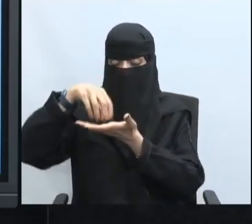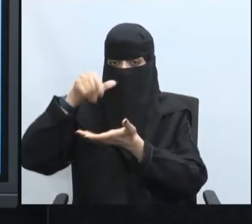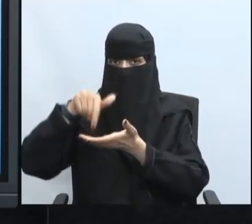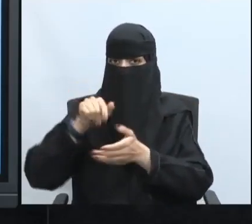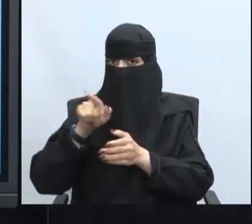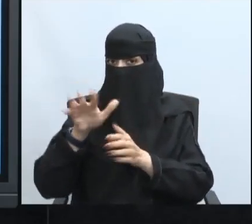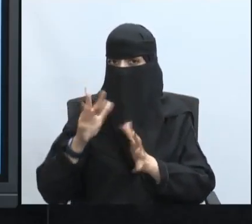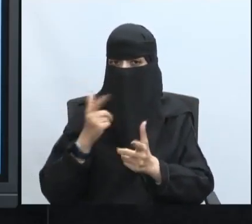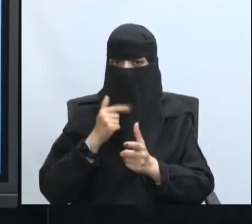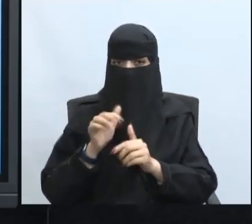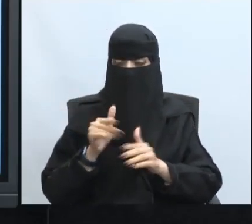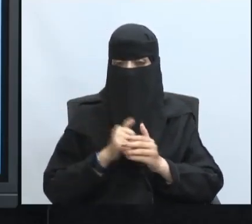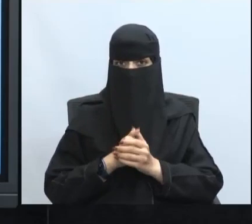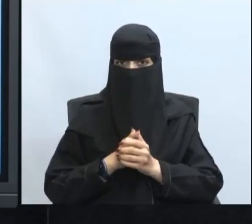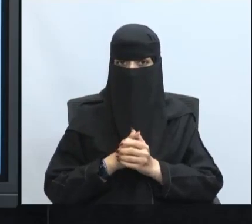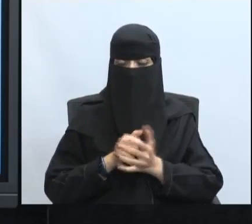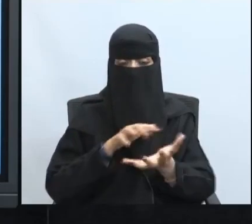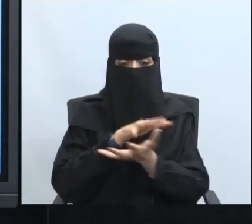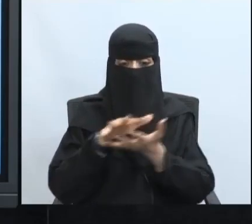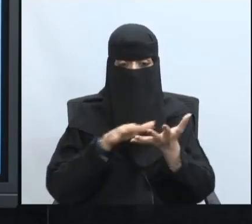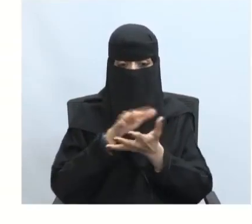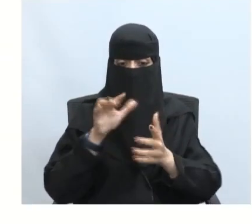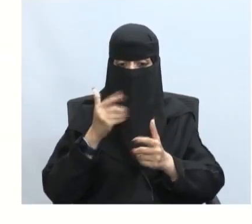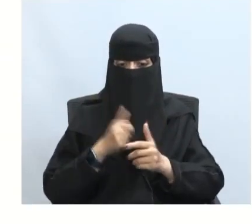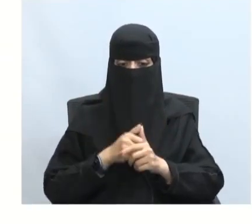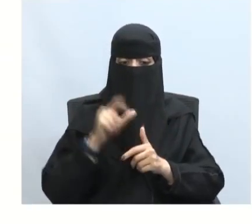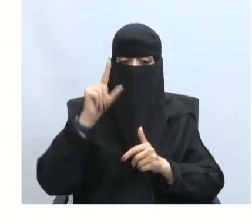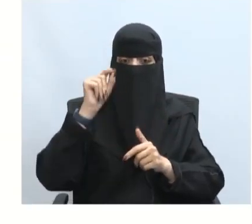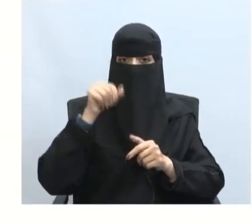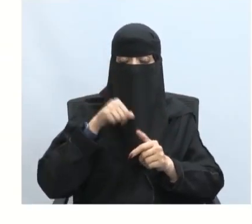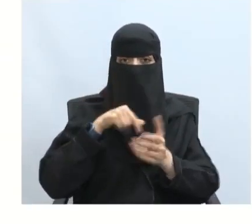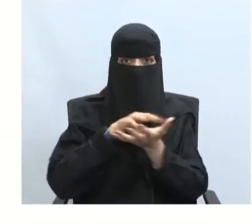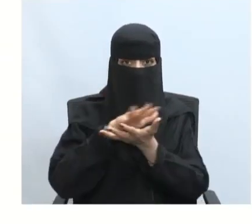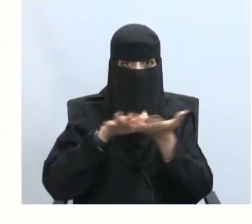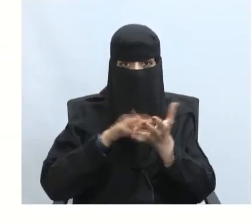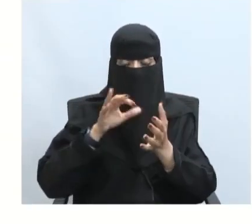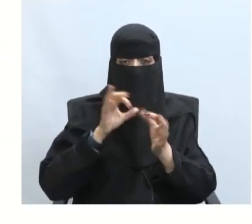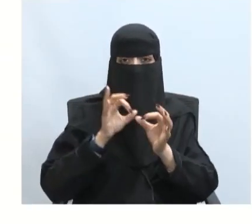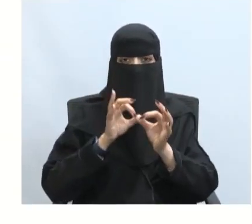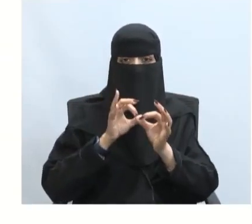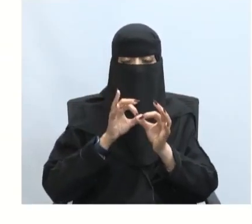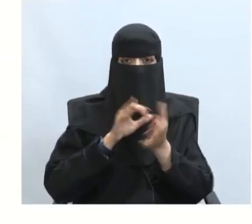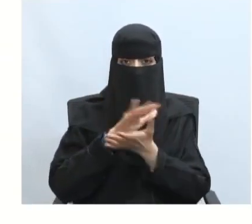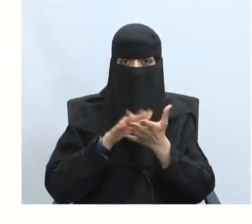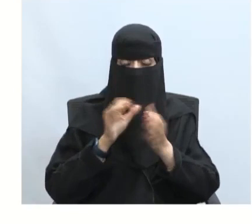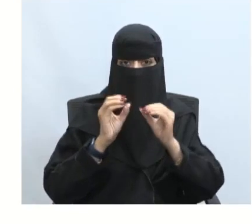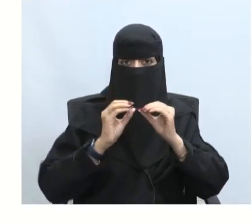تعد أزمة بارك الله فيكم مبدعين تعد أزمة إدارية